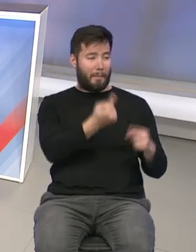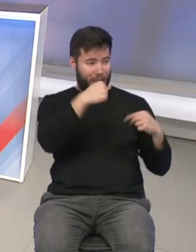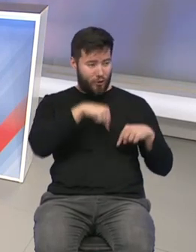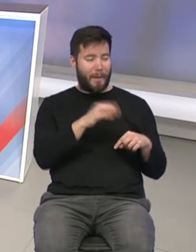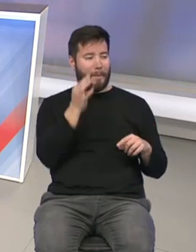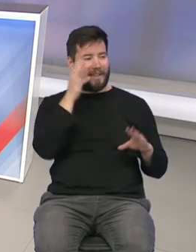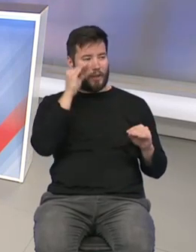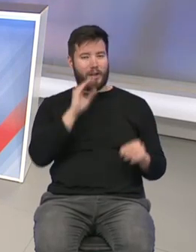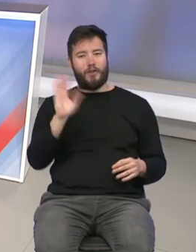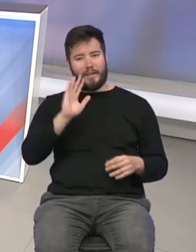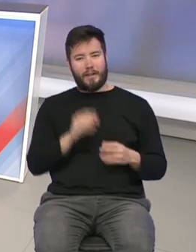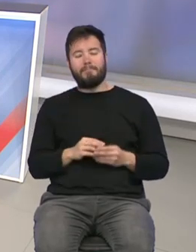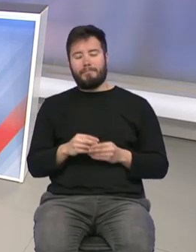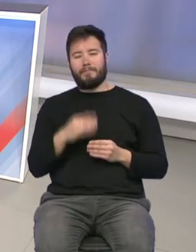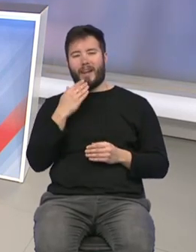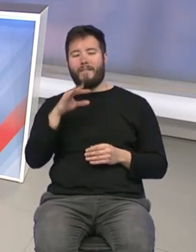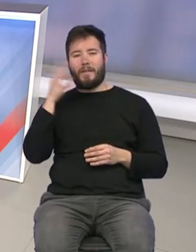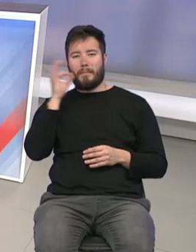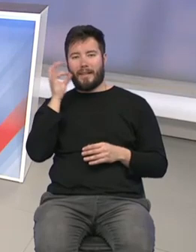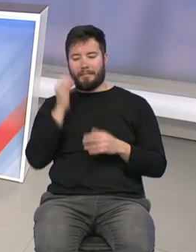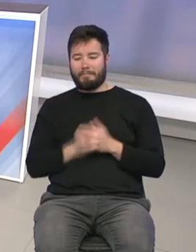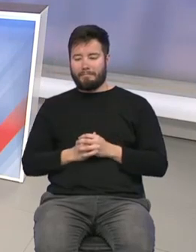Dovidenia. Ďakujem veľmi pekne. Pokračujeme ďalším duelom.